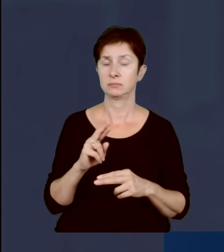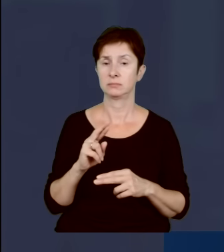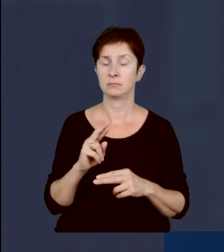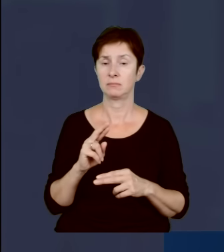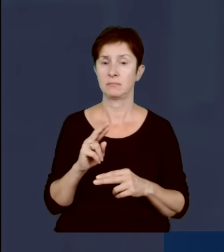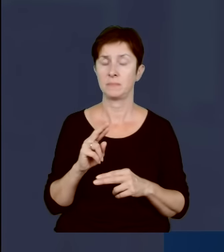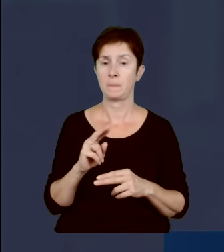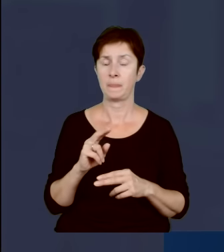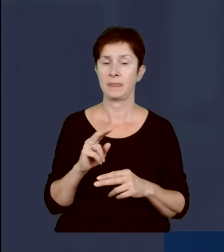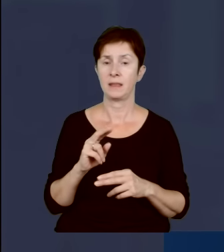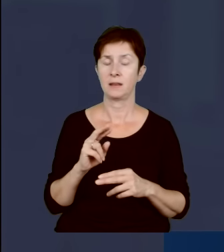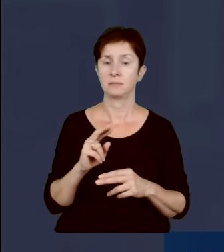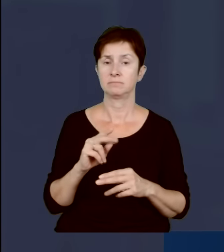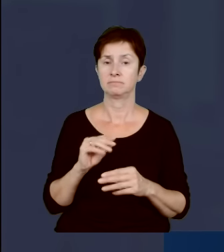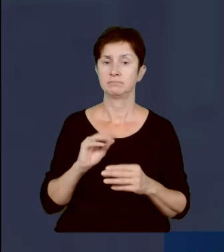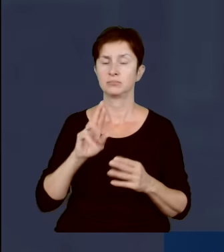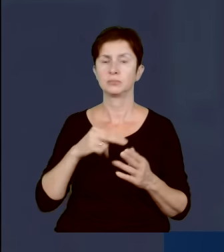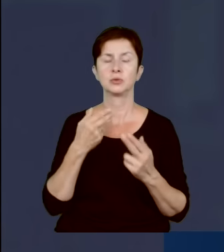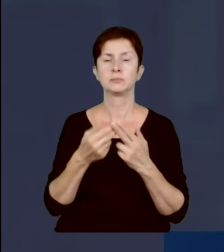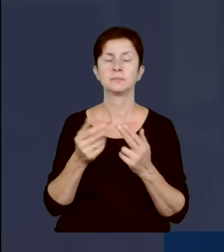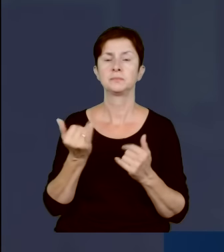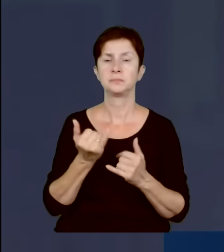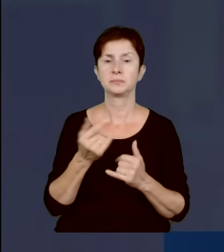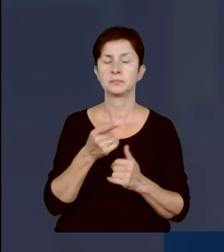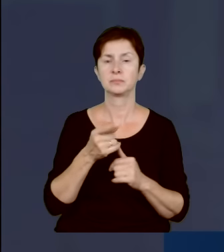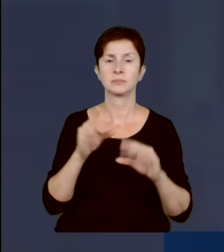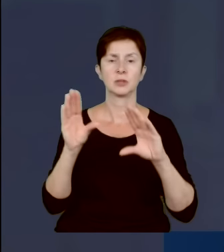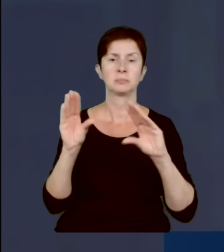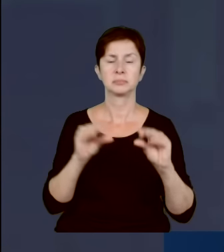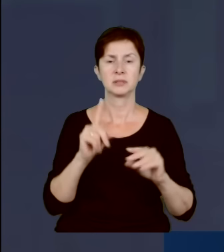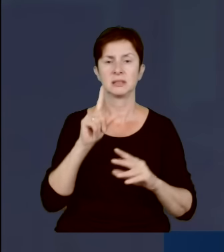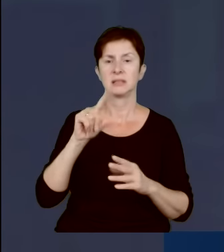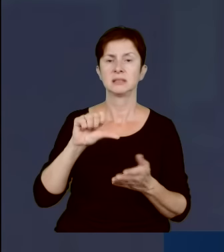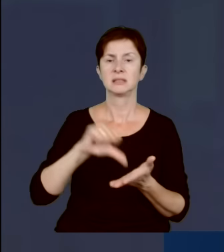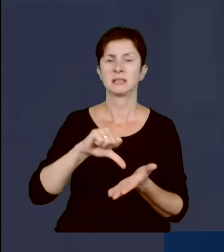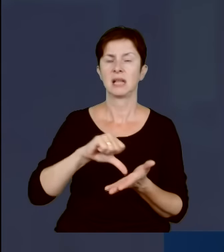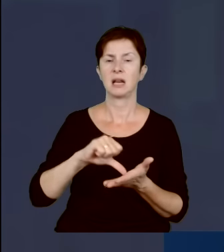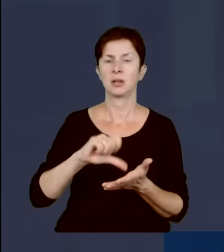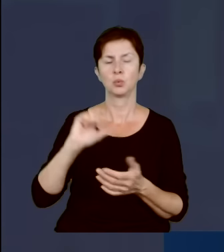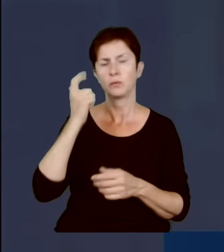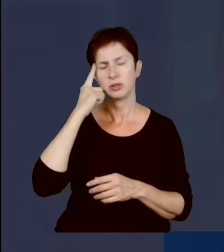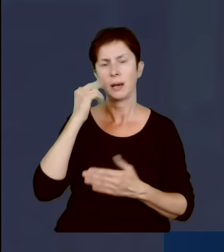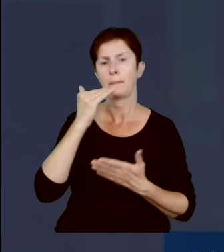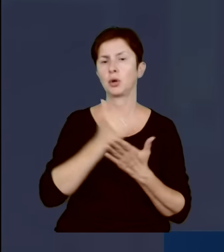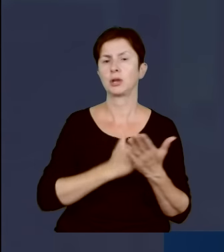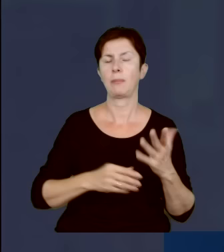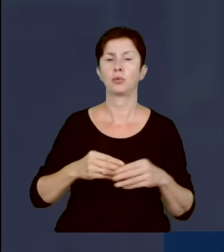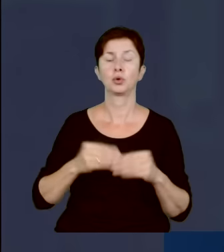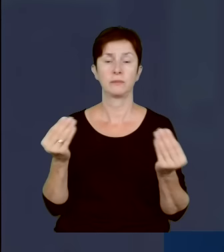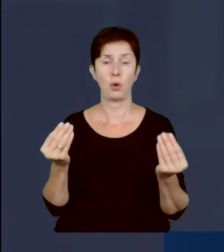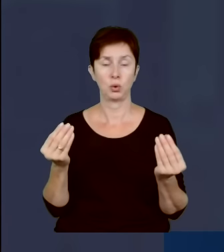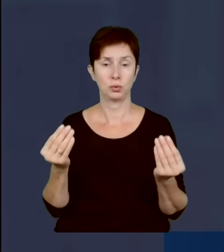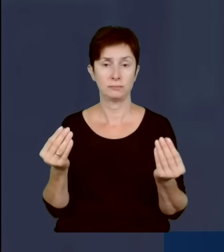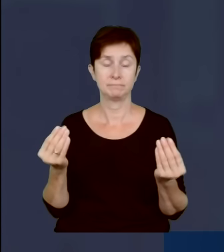jest wspomniane, że te cięcia miały dotyczyć centralnych programów rozwoju, a więc